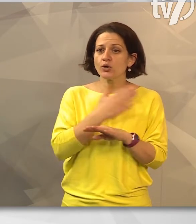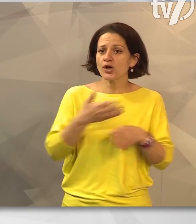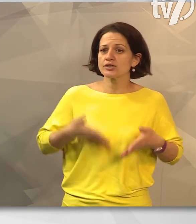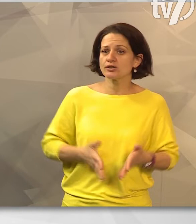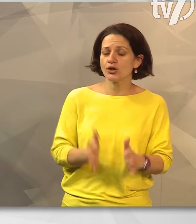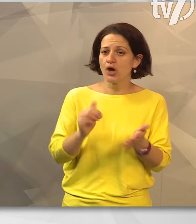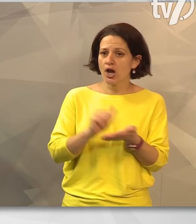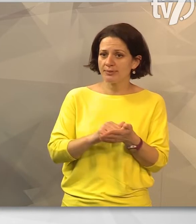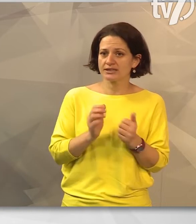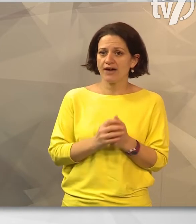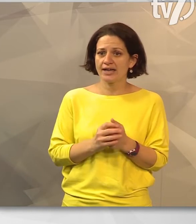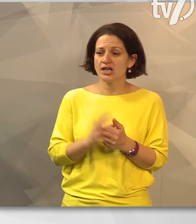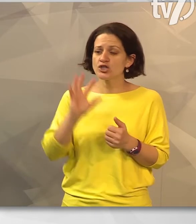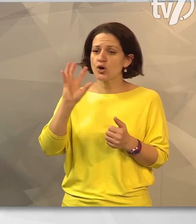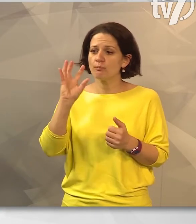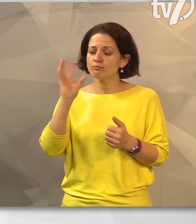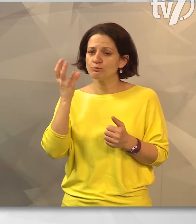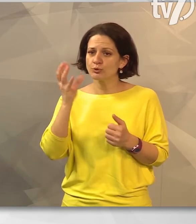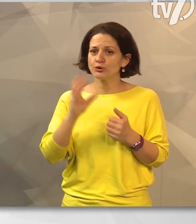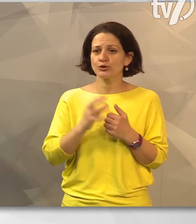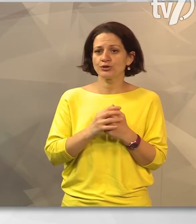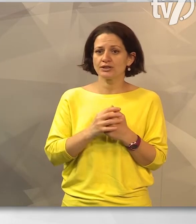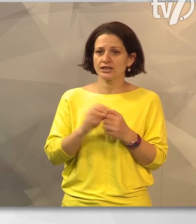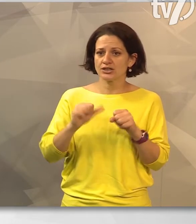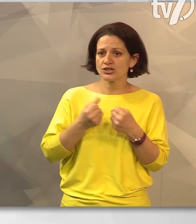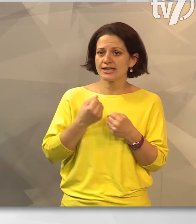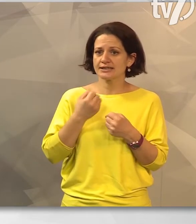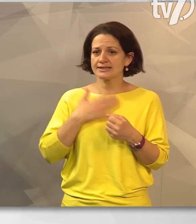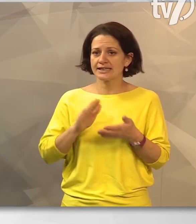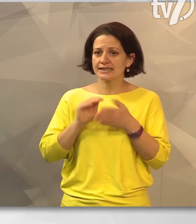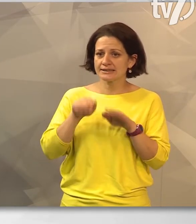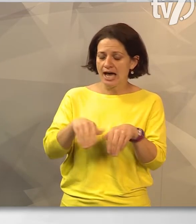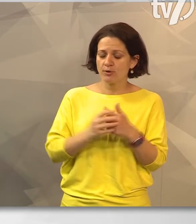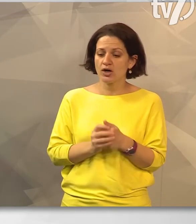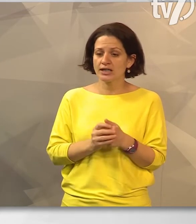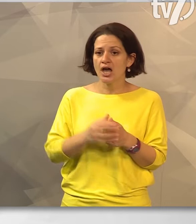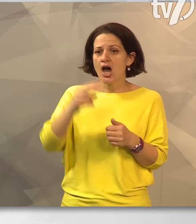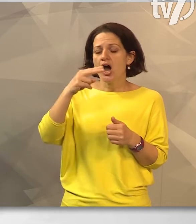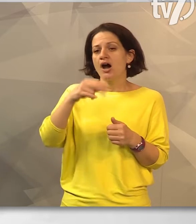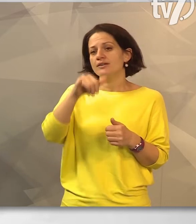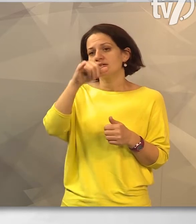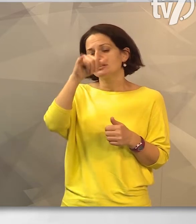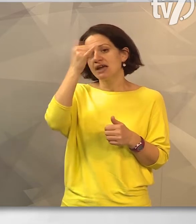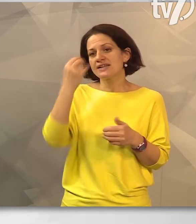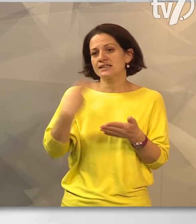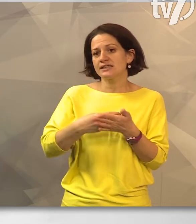alapítvány munkáját és a mentőautó működését szeretnénk támogatni a nevezési díjak